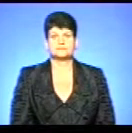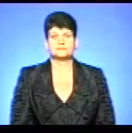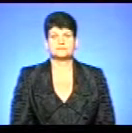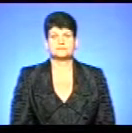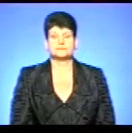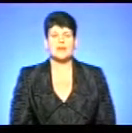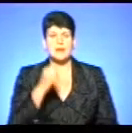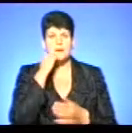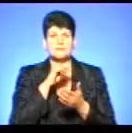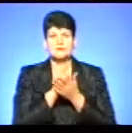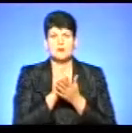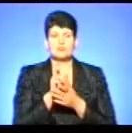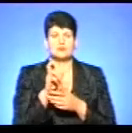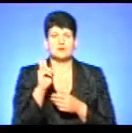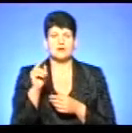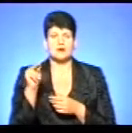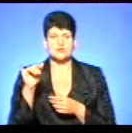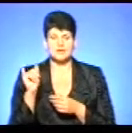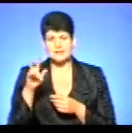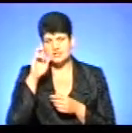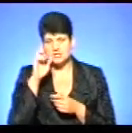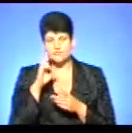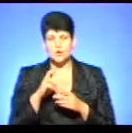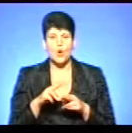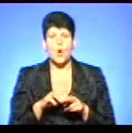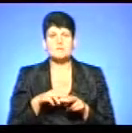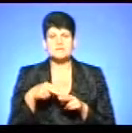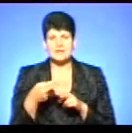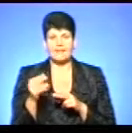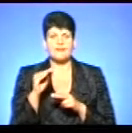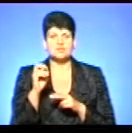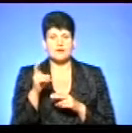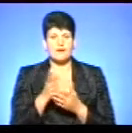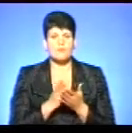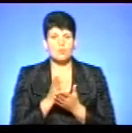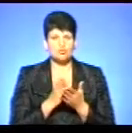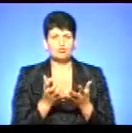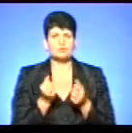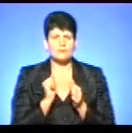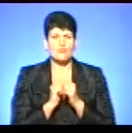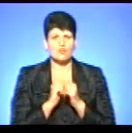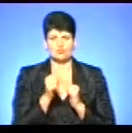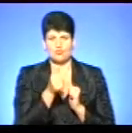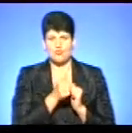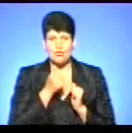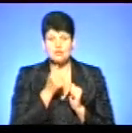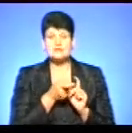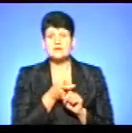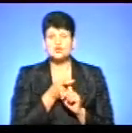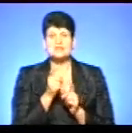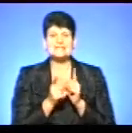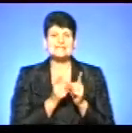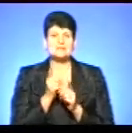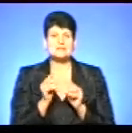Пенсіонер Богдан Качка державну компенсацію на оплату житлово-комунальних послуг отримував щороку. У зв'язку із